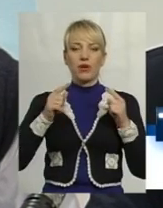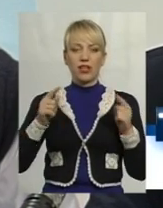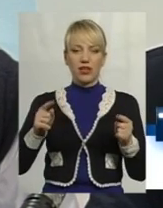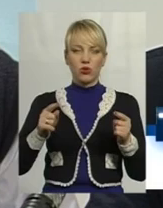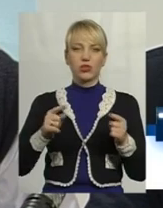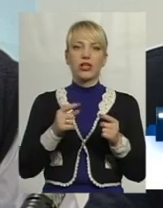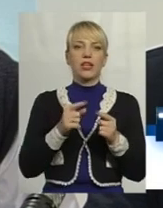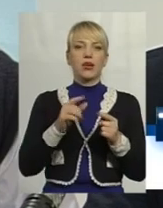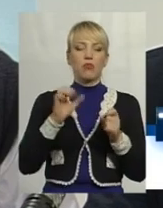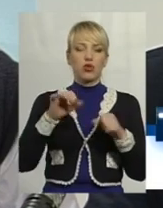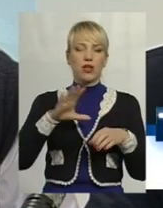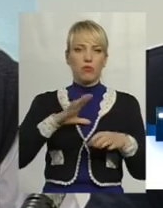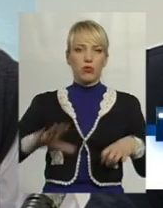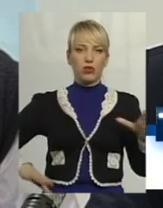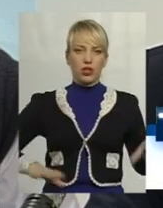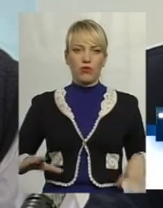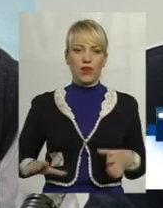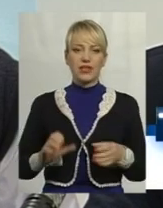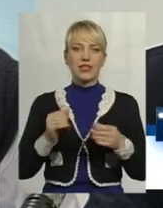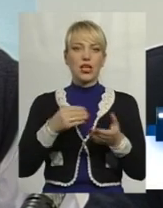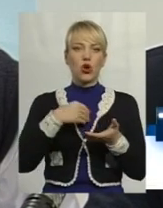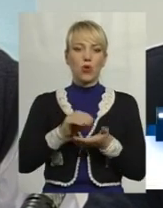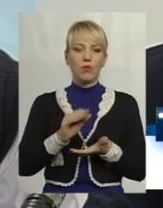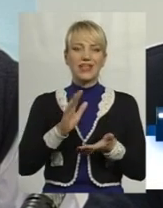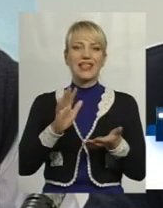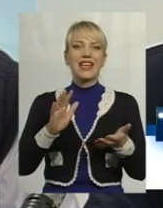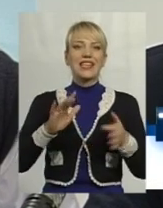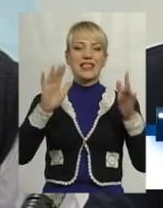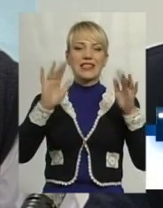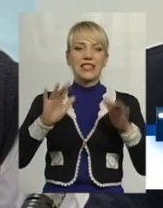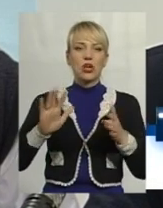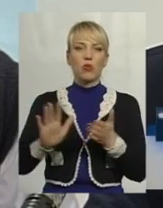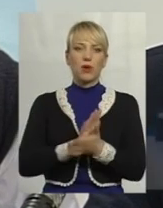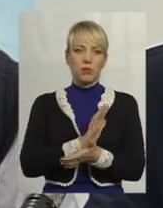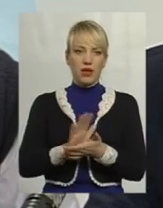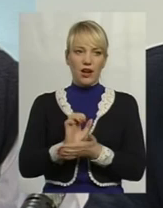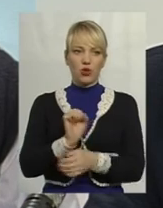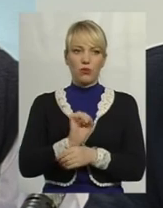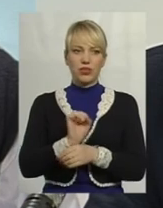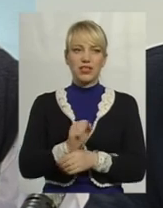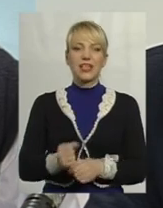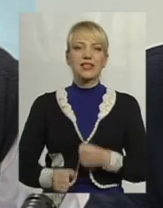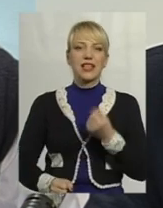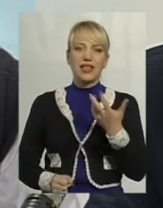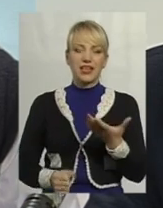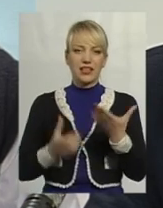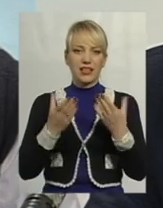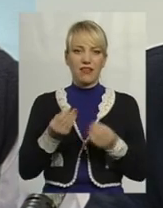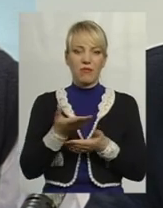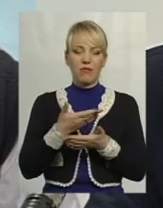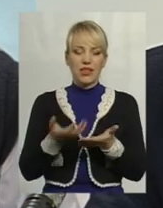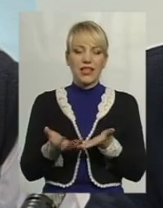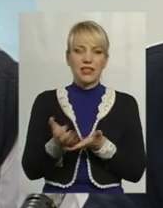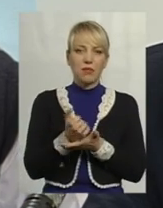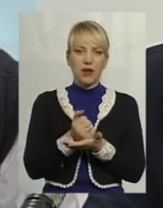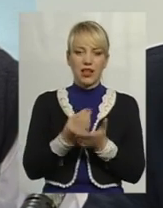купити снігоприбиральну машину. І буквально за декілька днів ми назбирали, скажімо так, інвестиції для даного